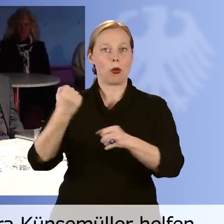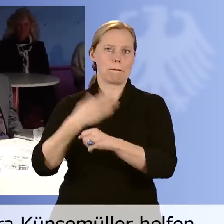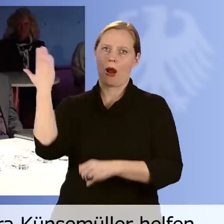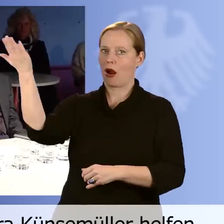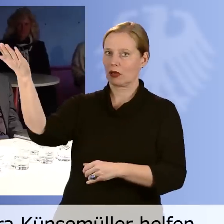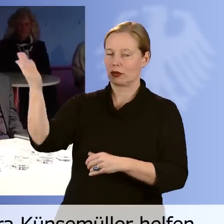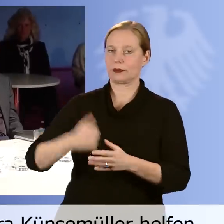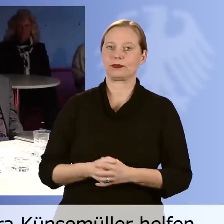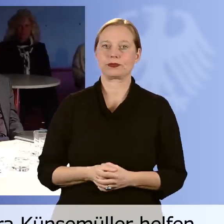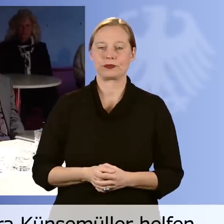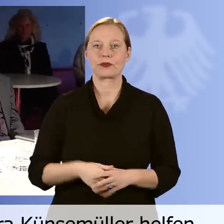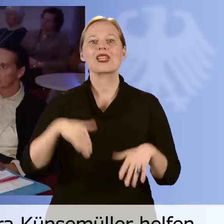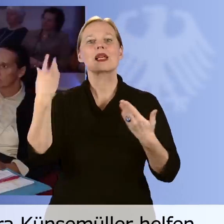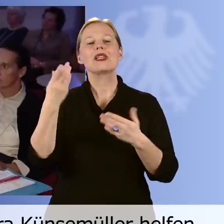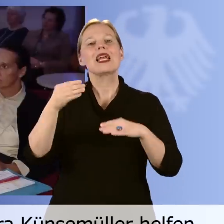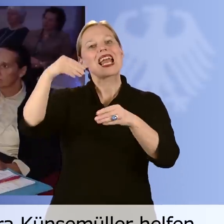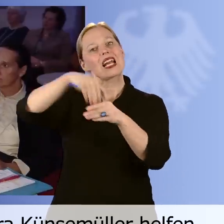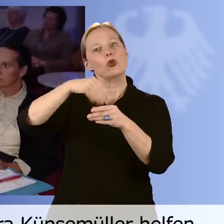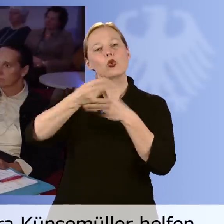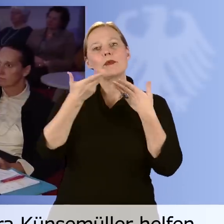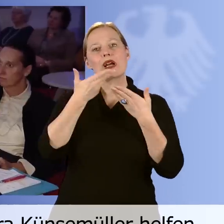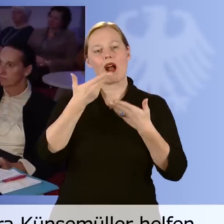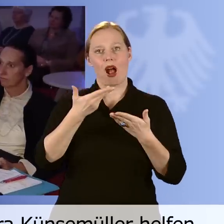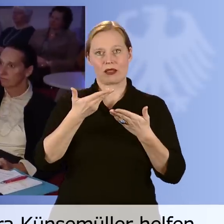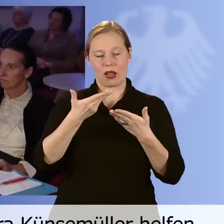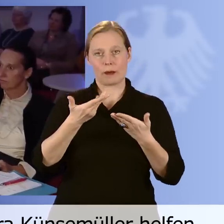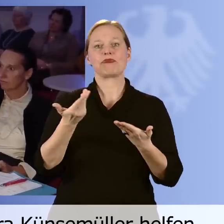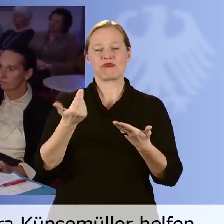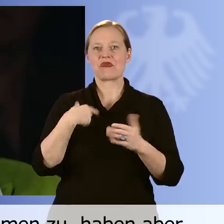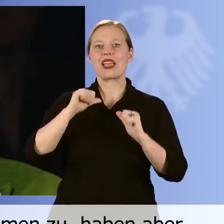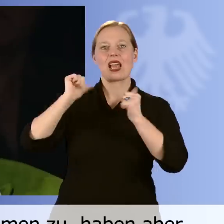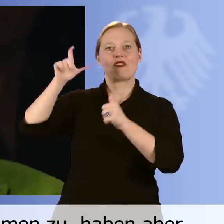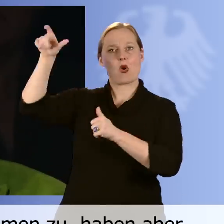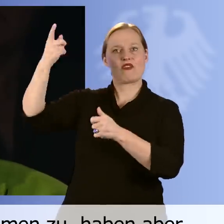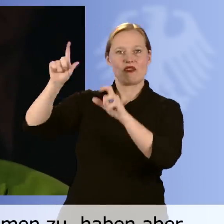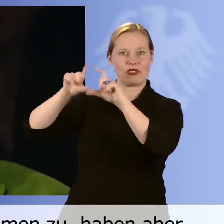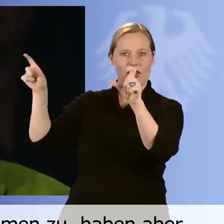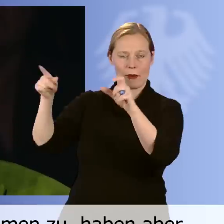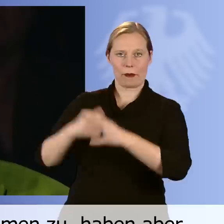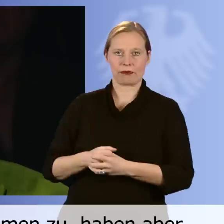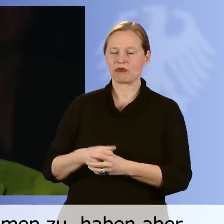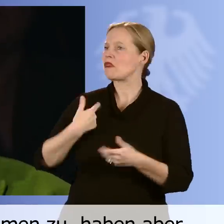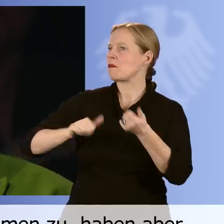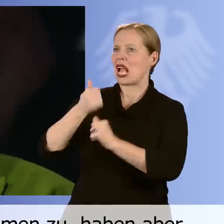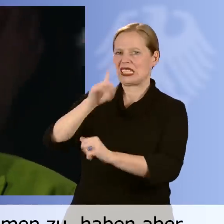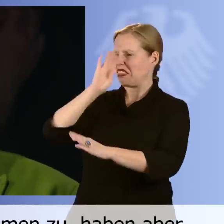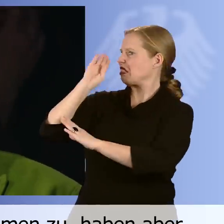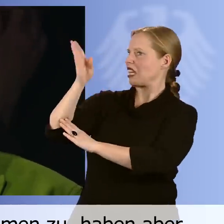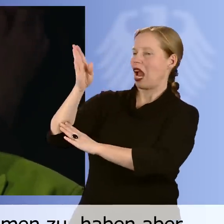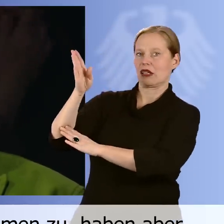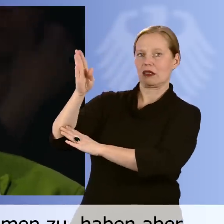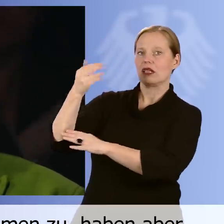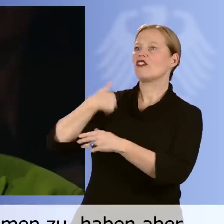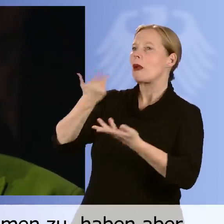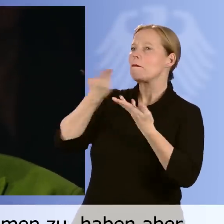Inklusionslotsinnen wie Petra Künsemüller helfen Unternehmen durch den Behörden-Dschungel. Wir gehen direkt auf die Arbeitgeber zu. Und zwar